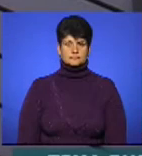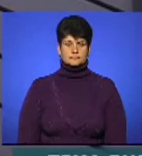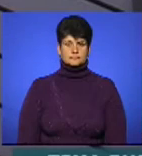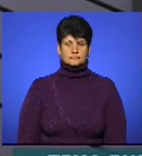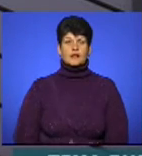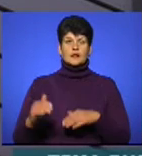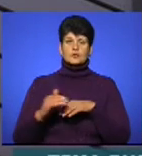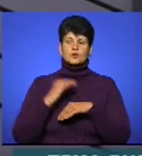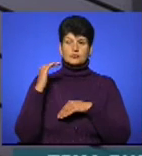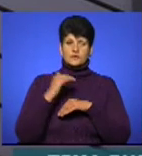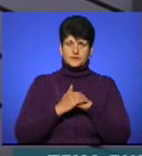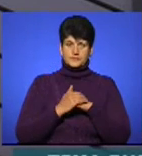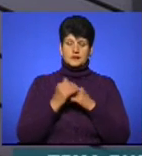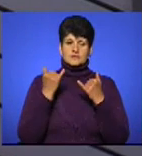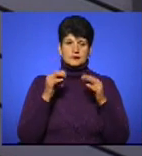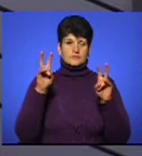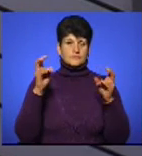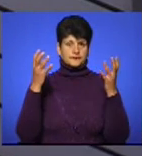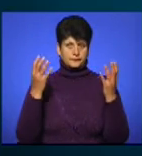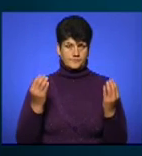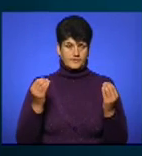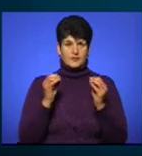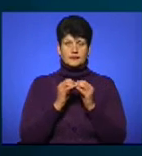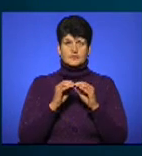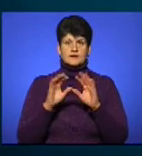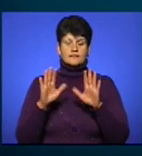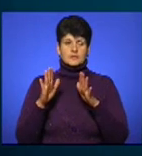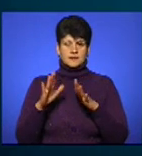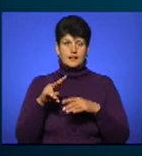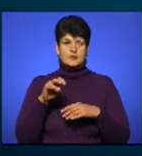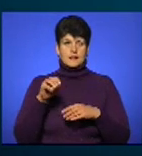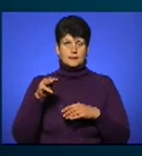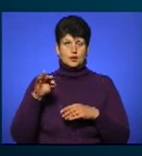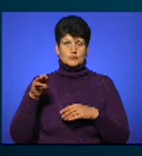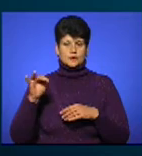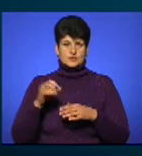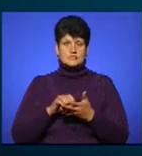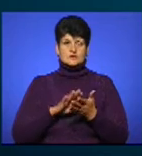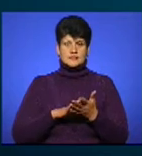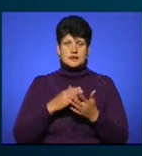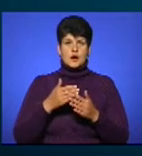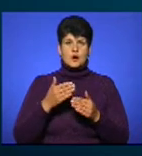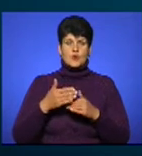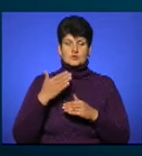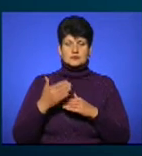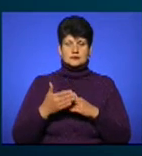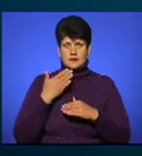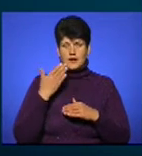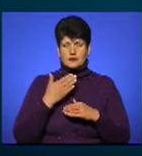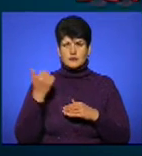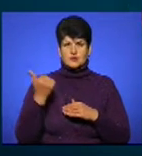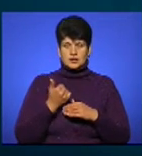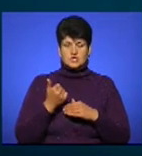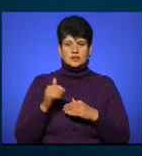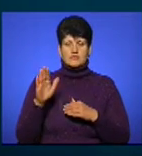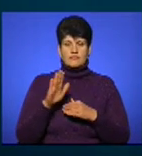Доброго вечора! В ефірі тема дня. 10 випадків лептоспірозу зареєстрували за останні тижні вересня у жителів Борщівського,